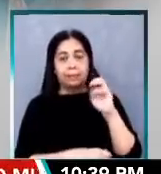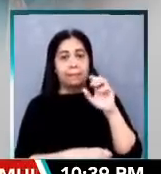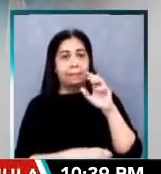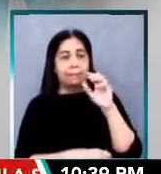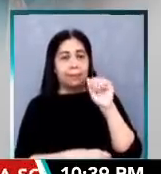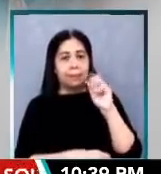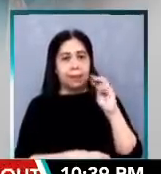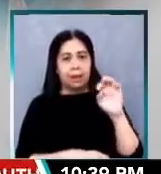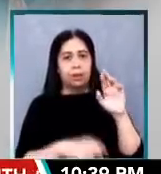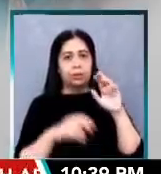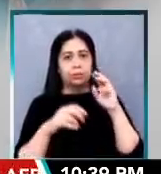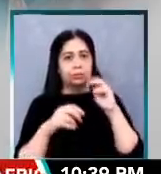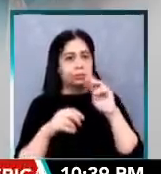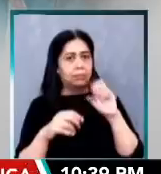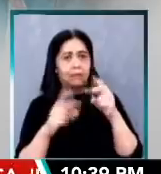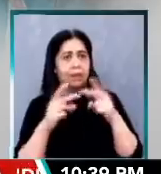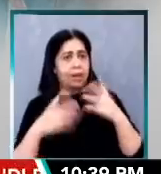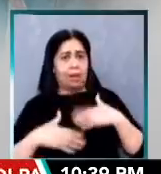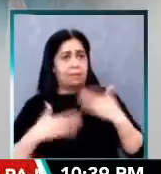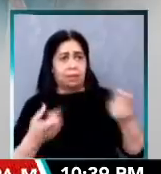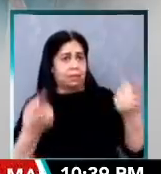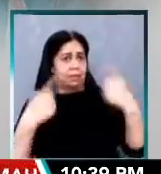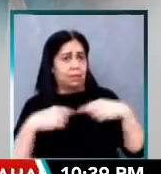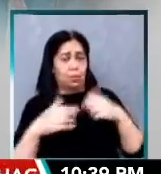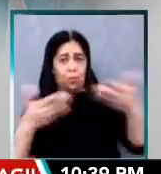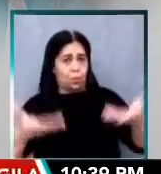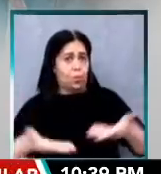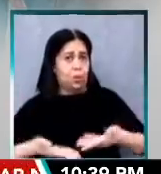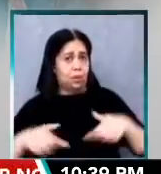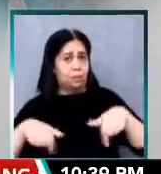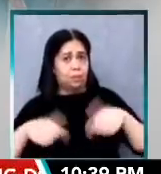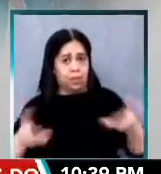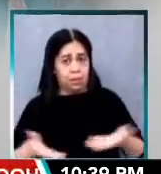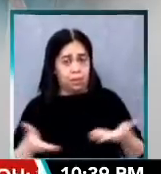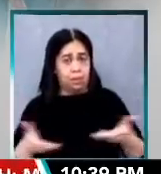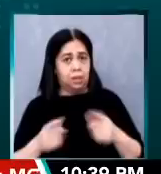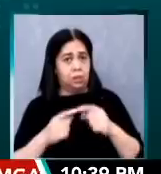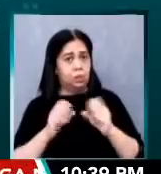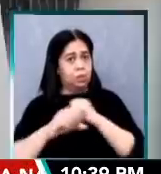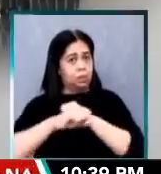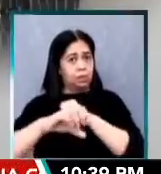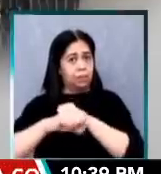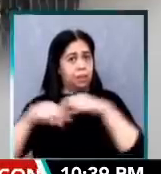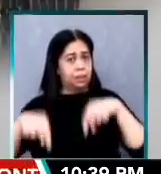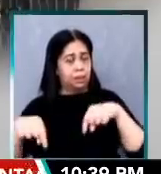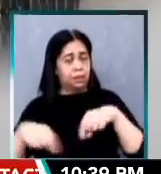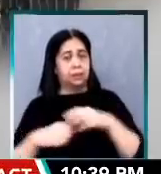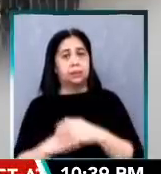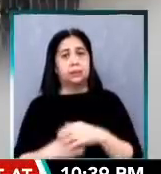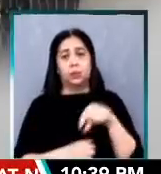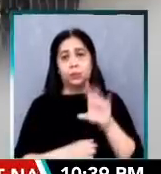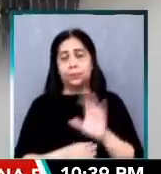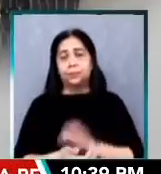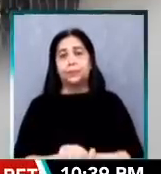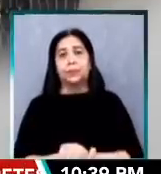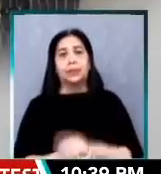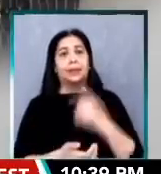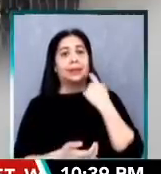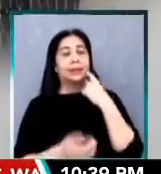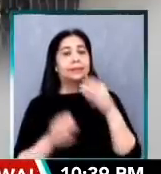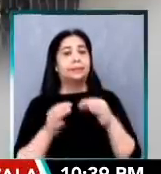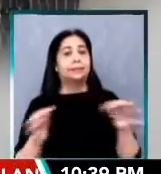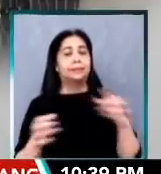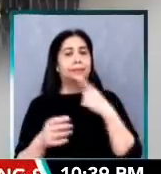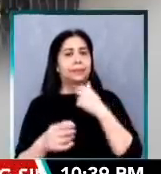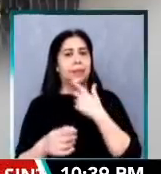are very happy to have them, to welcome them here, to campaign here in our city. Sa isang statement, humingi naman ng paumanhin